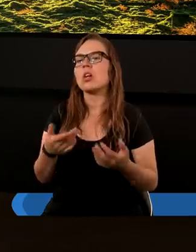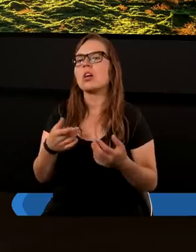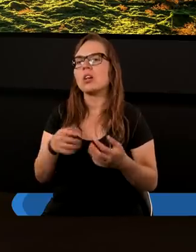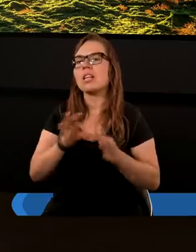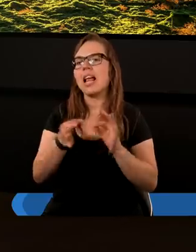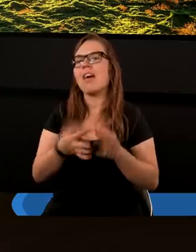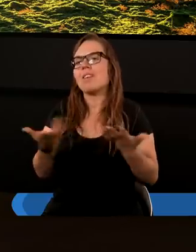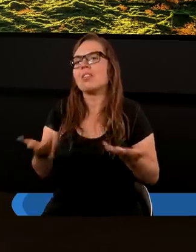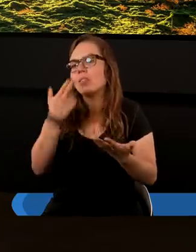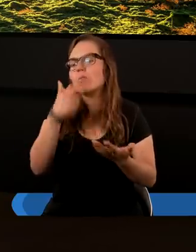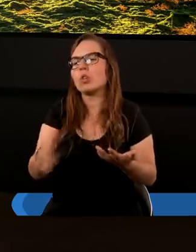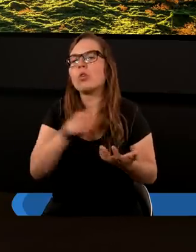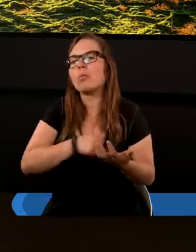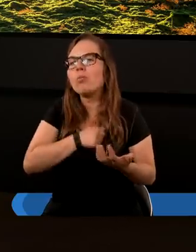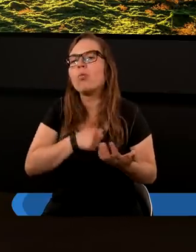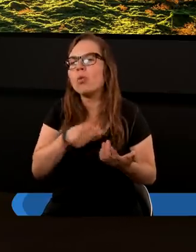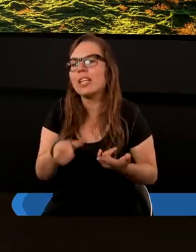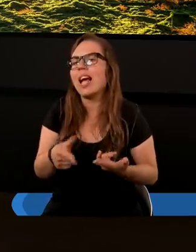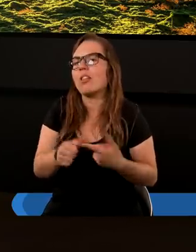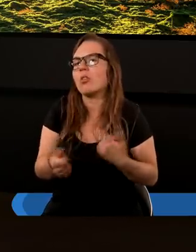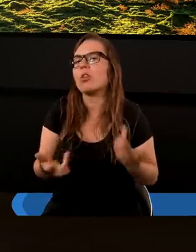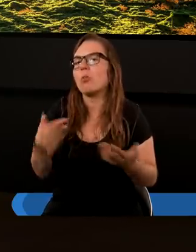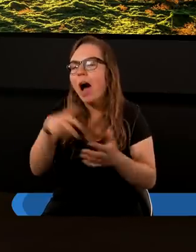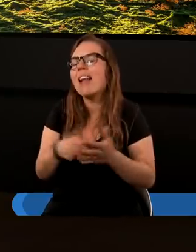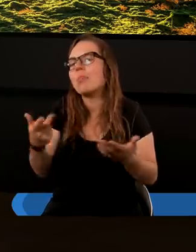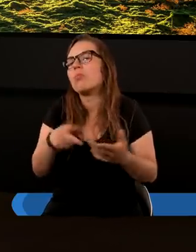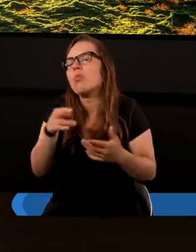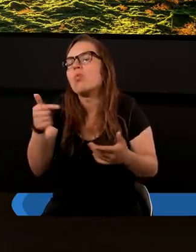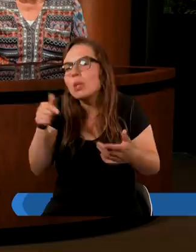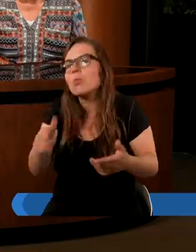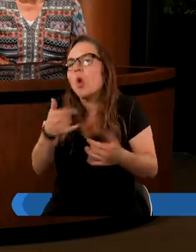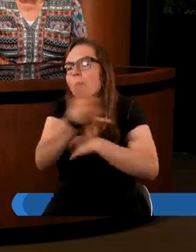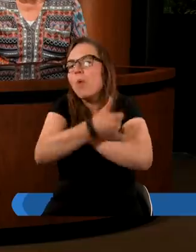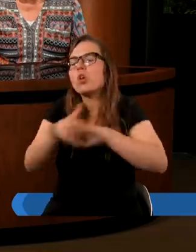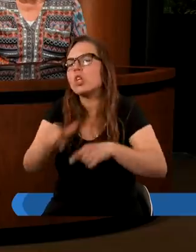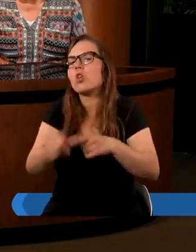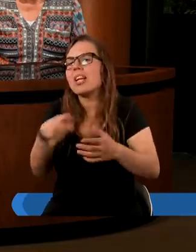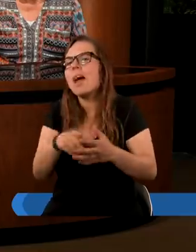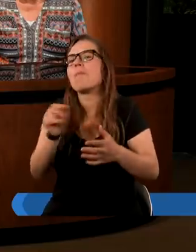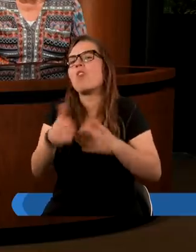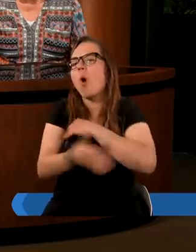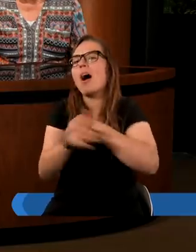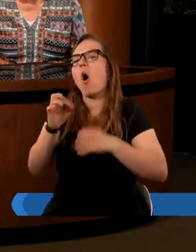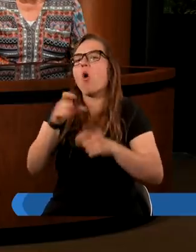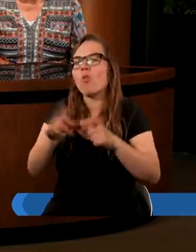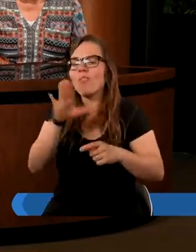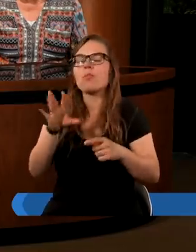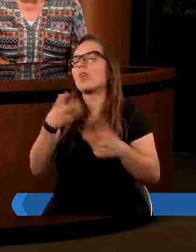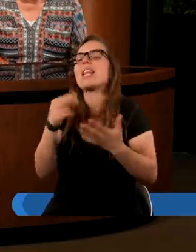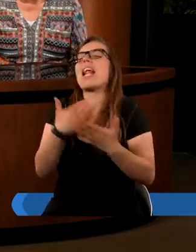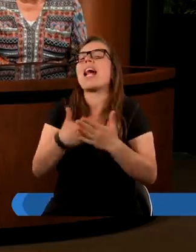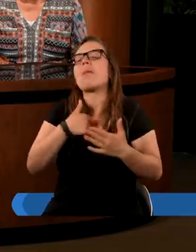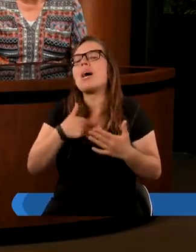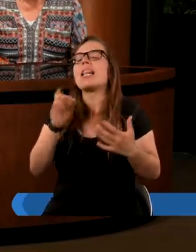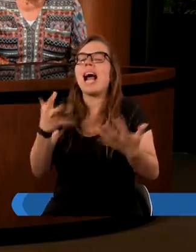nawet smutno, musimy to oczywiście podkreślić w oparciu o Słowo Boże, nie dlatego,